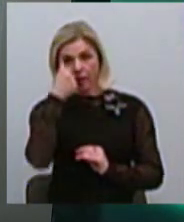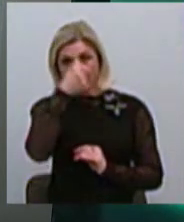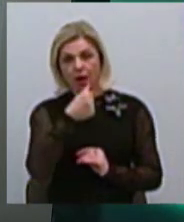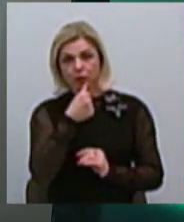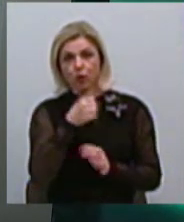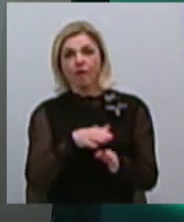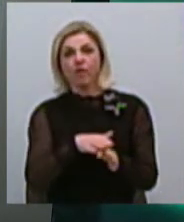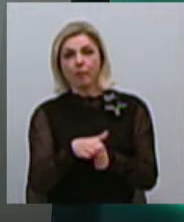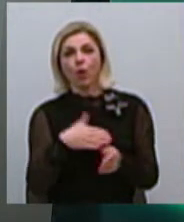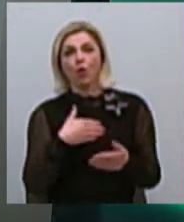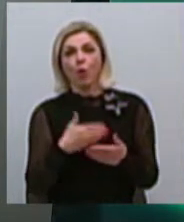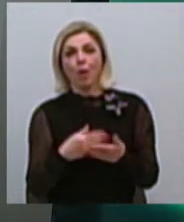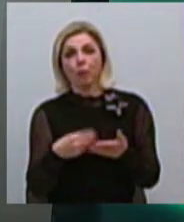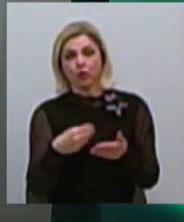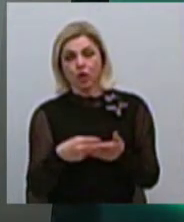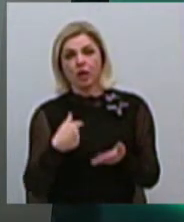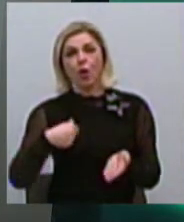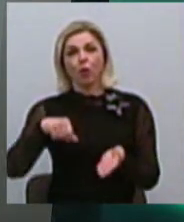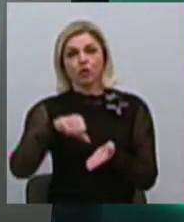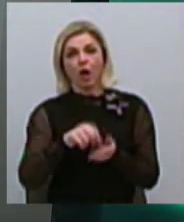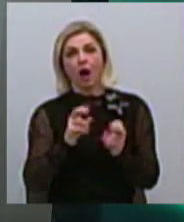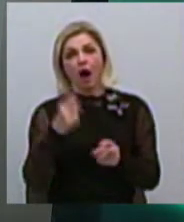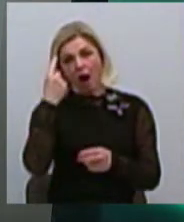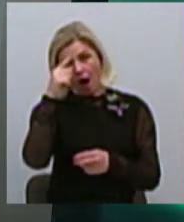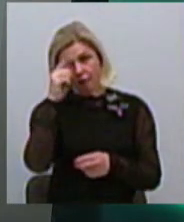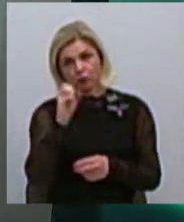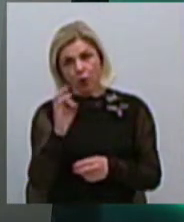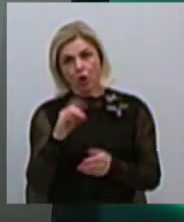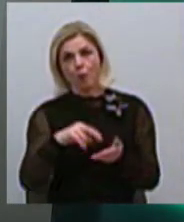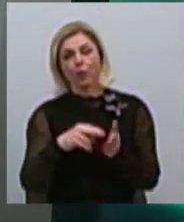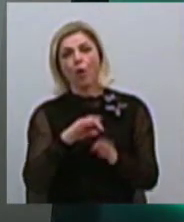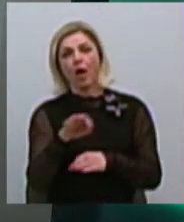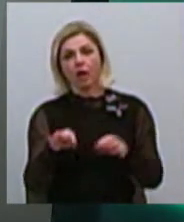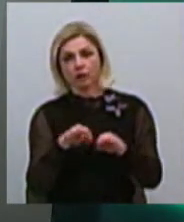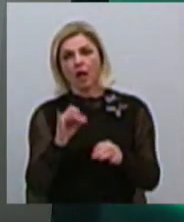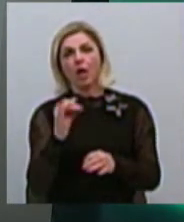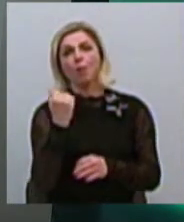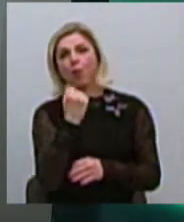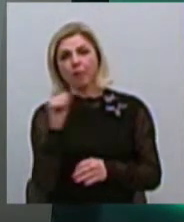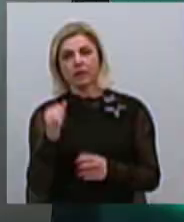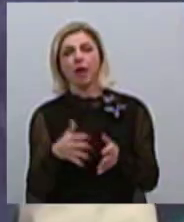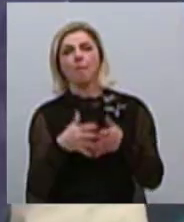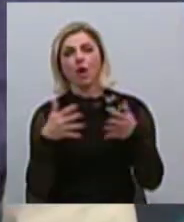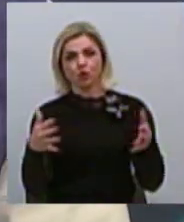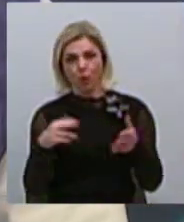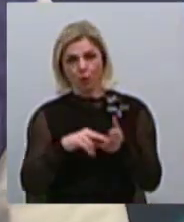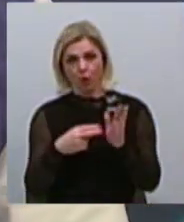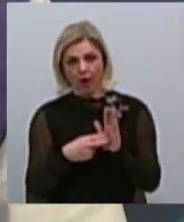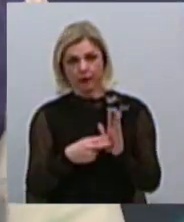громадського бюджету я участвував як автор проєкта, автор і победитель большого проєкта «Игрового майданчика КТ